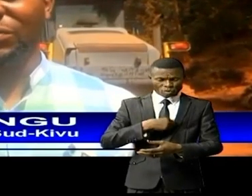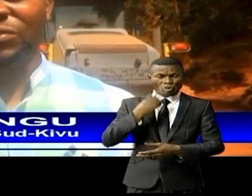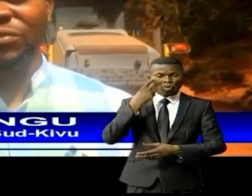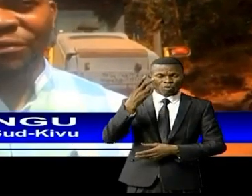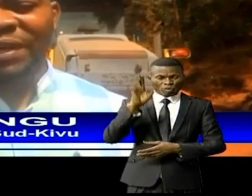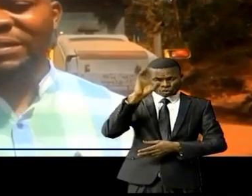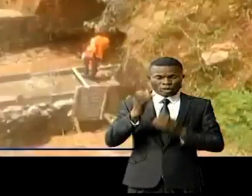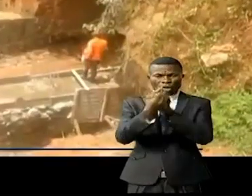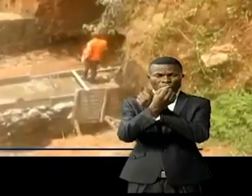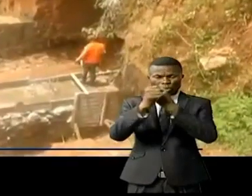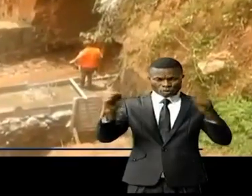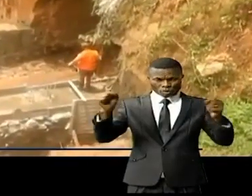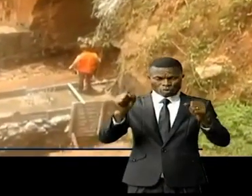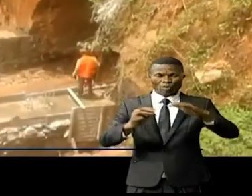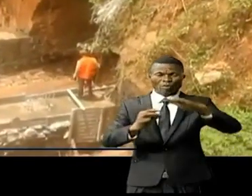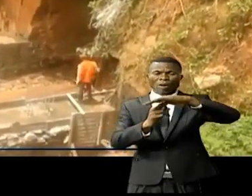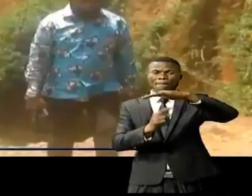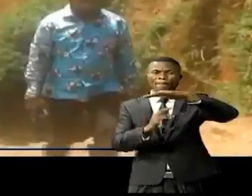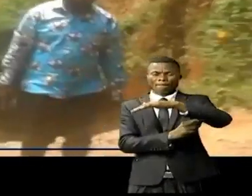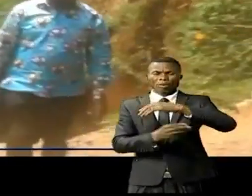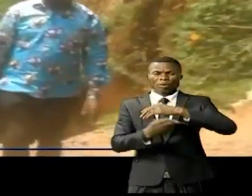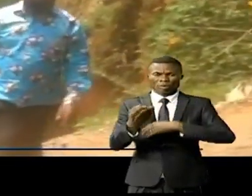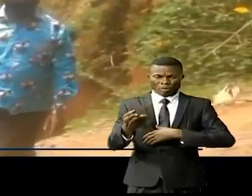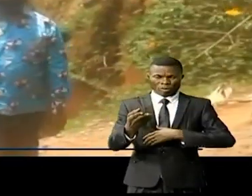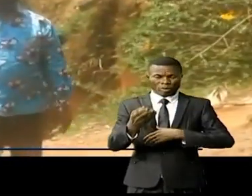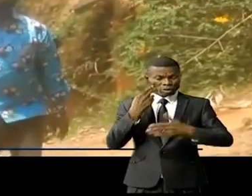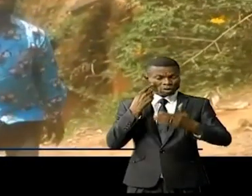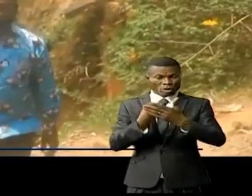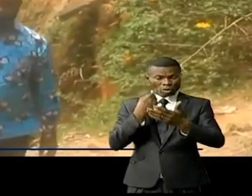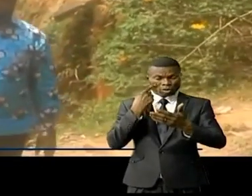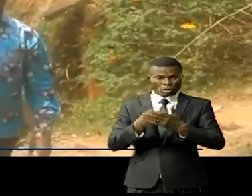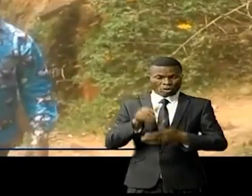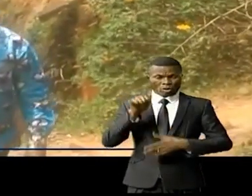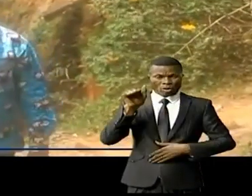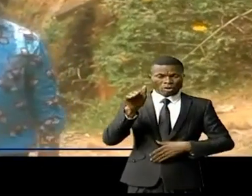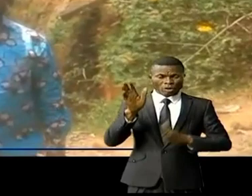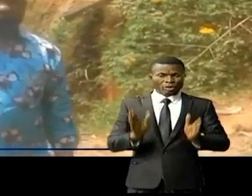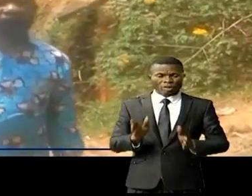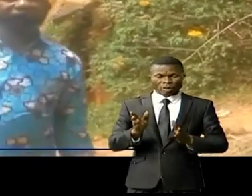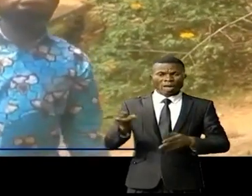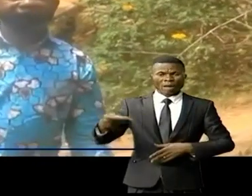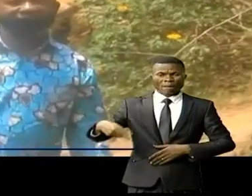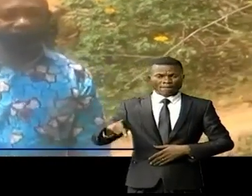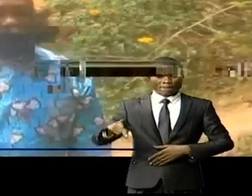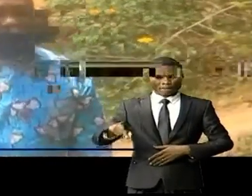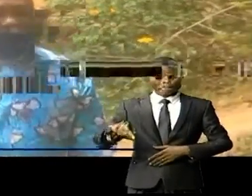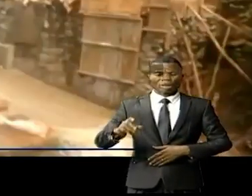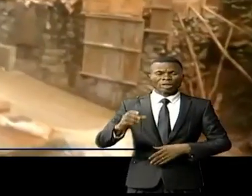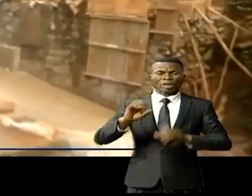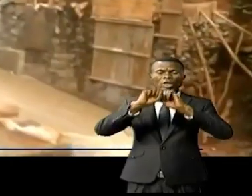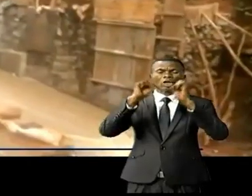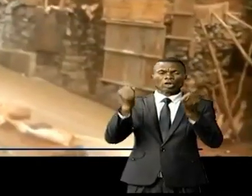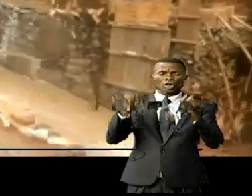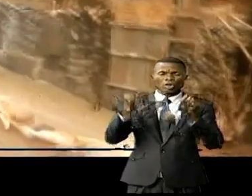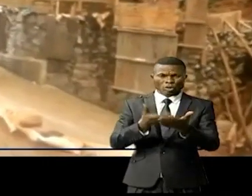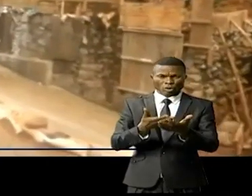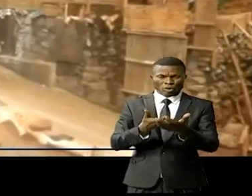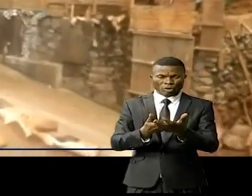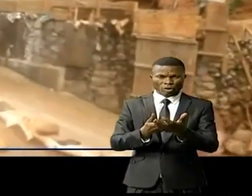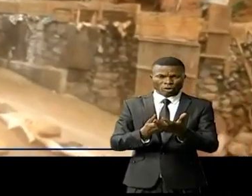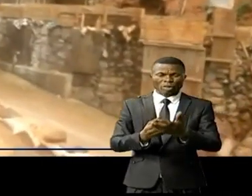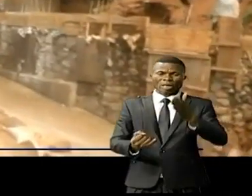sauver cet ouvrage. Le constat est du directeur provincial de l'Office des routes Sud Kivu, l'ingénieur Anissé, Trake